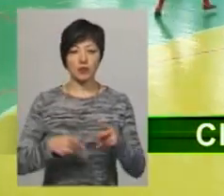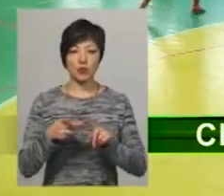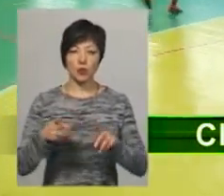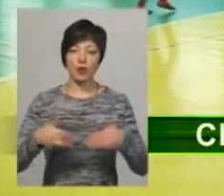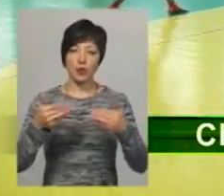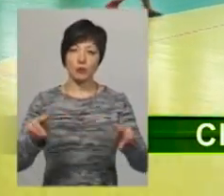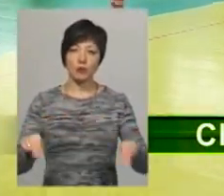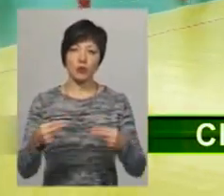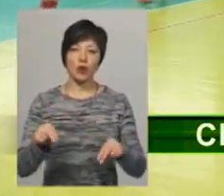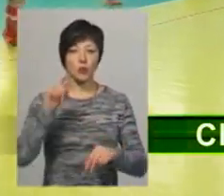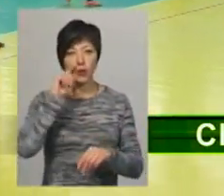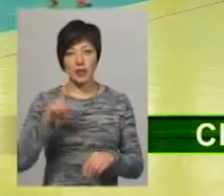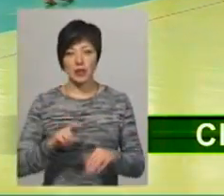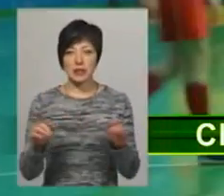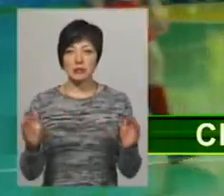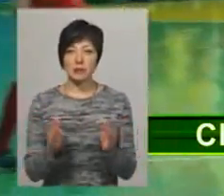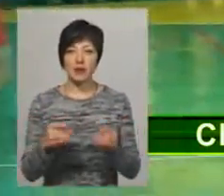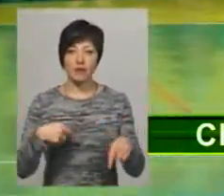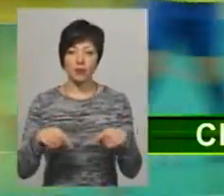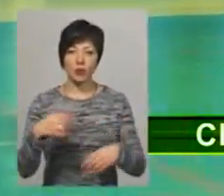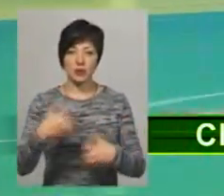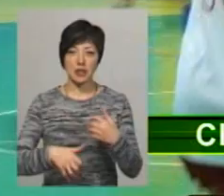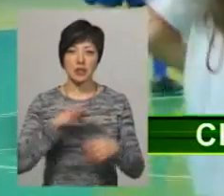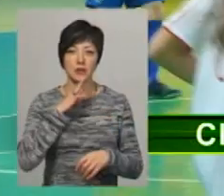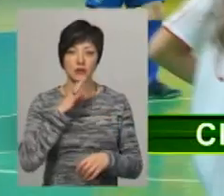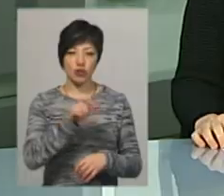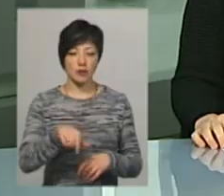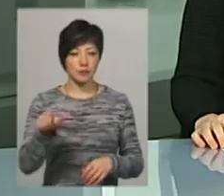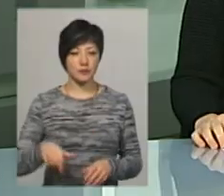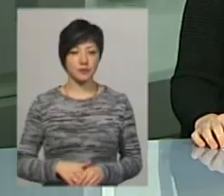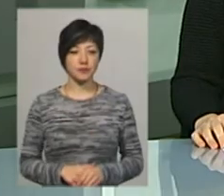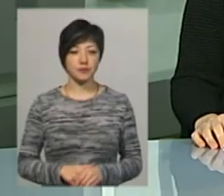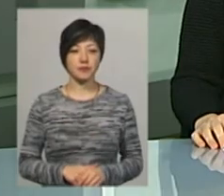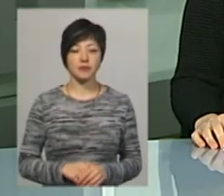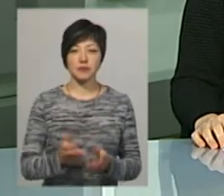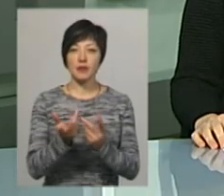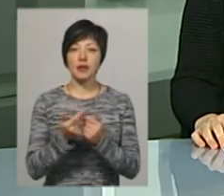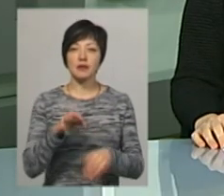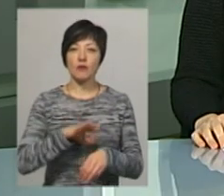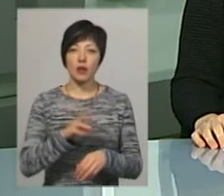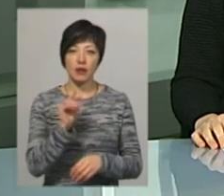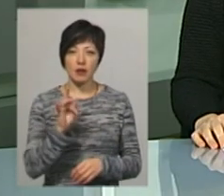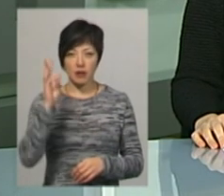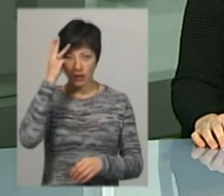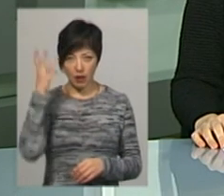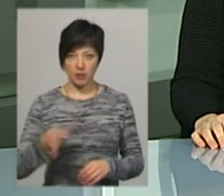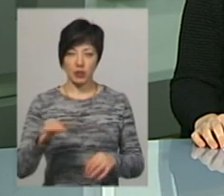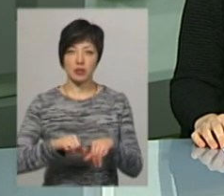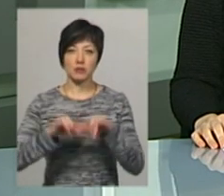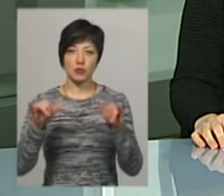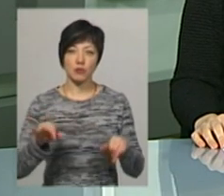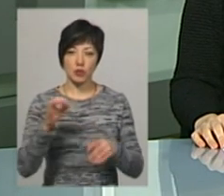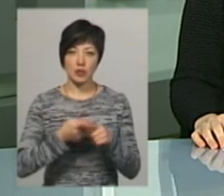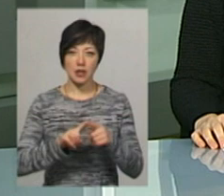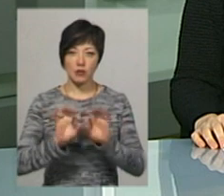другий етап чемпіонату України з мініфутболу серед дівчат. Кількість хворих на КІР на Хмельниччині збільшується.